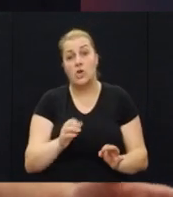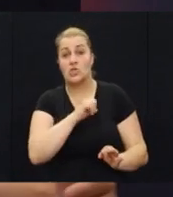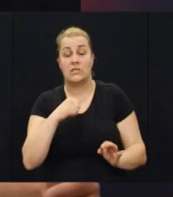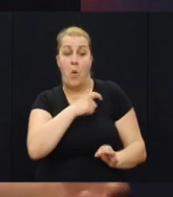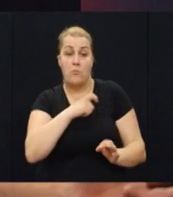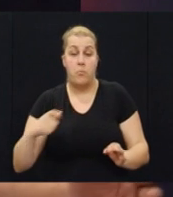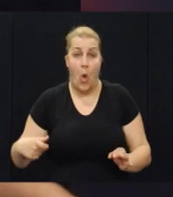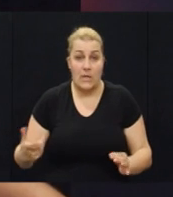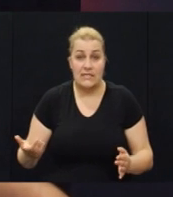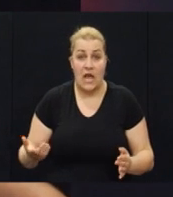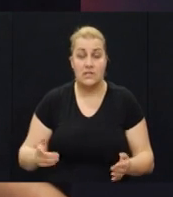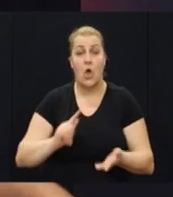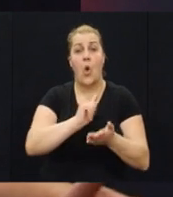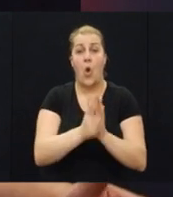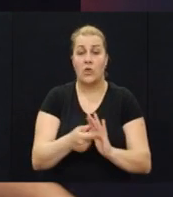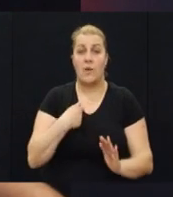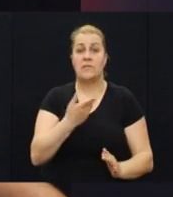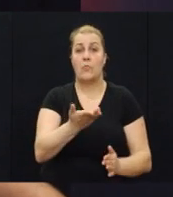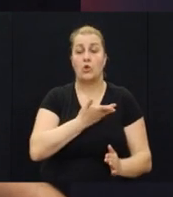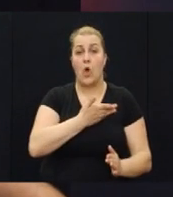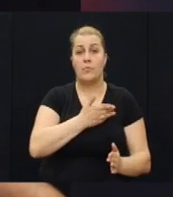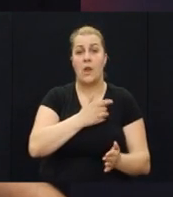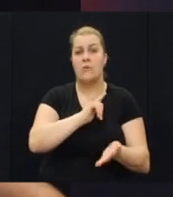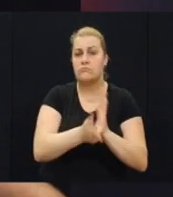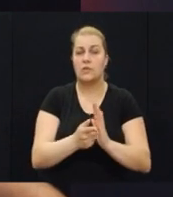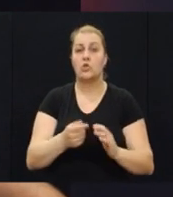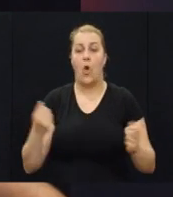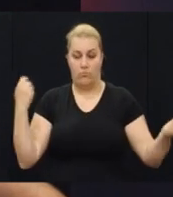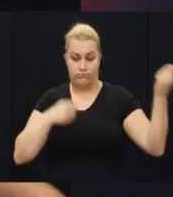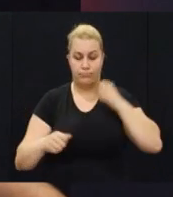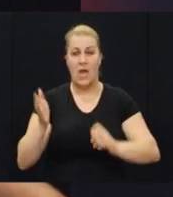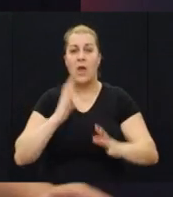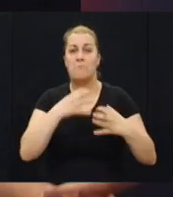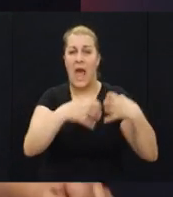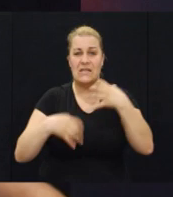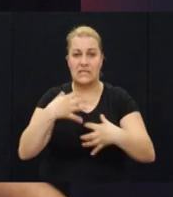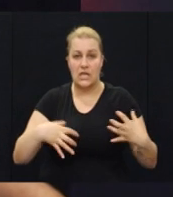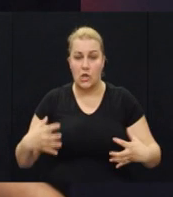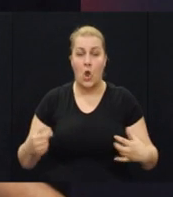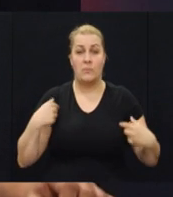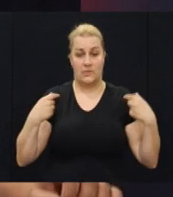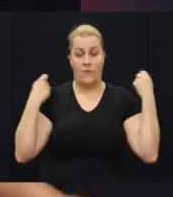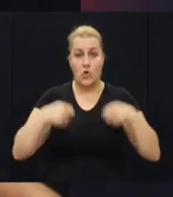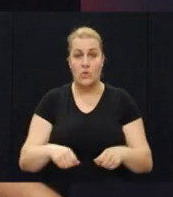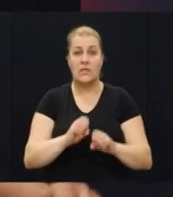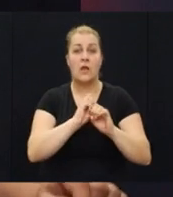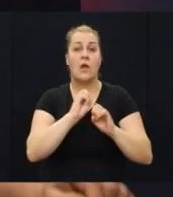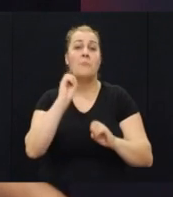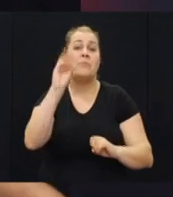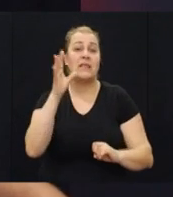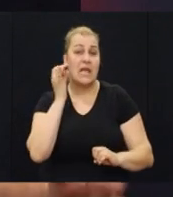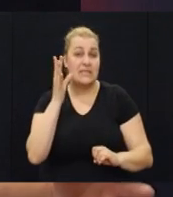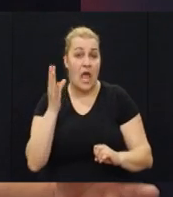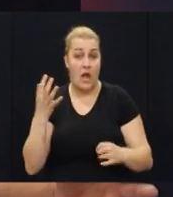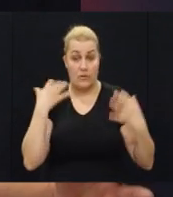polcajici. Na kraju, odmah smo mi dobili jako brzo maskerne uniforme, s tim da smo nosili te uniforme 15 dana bez ikakih